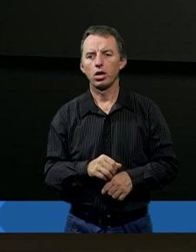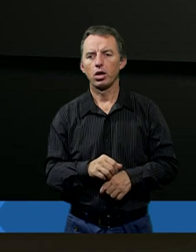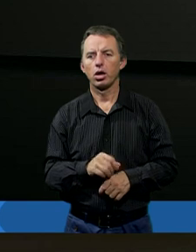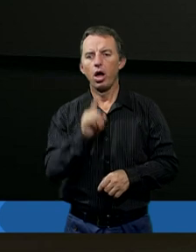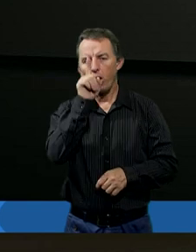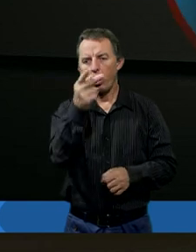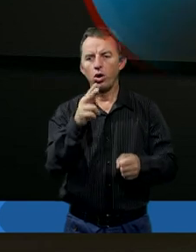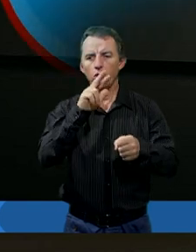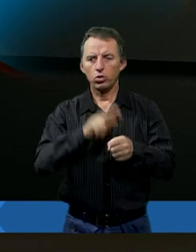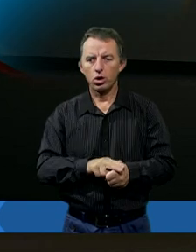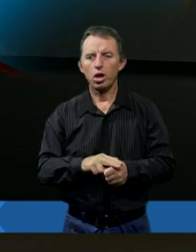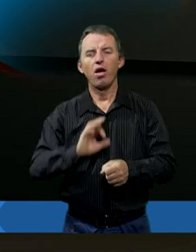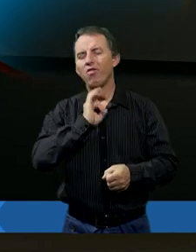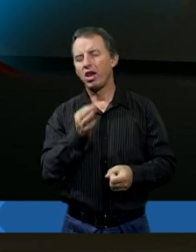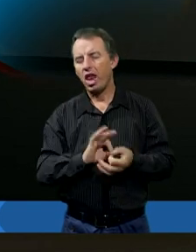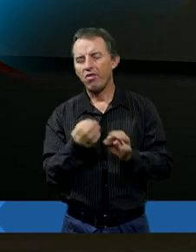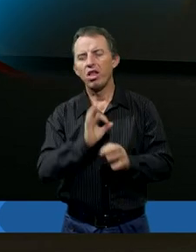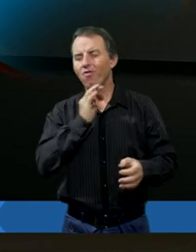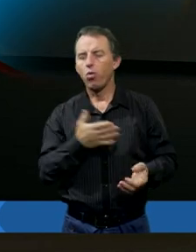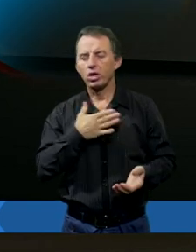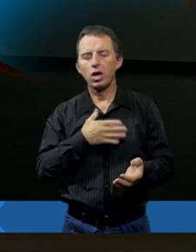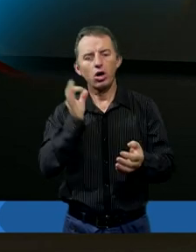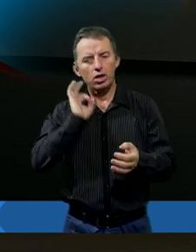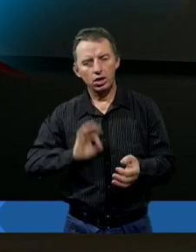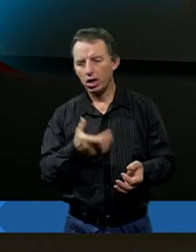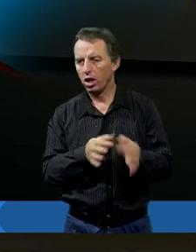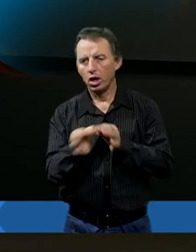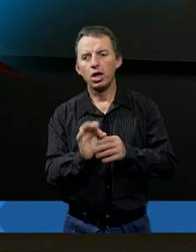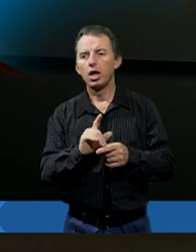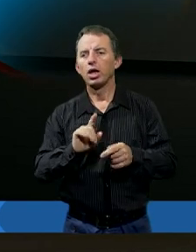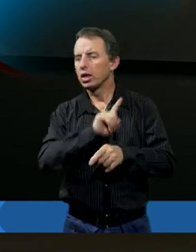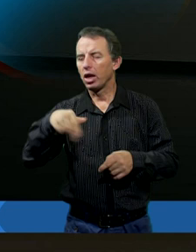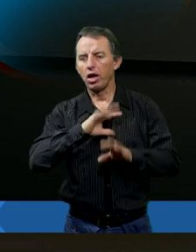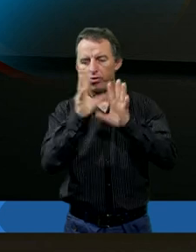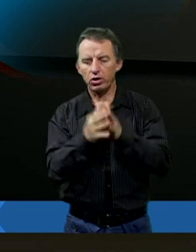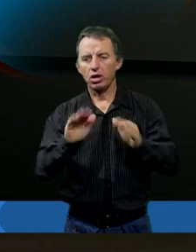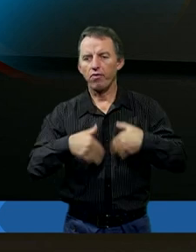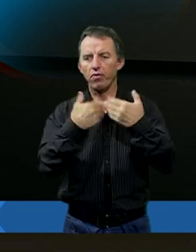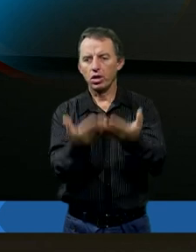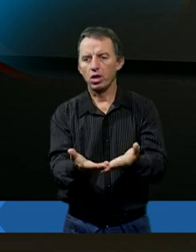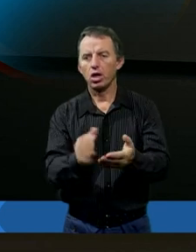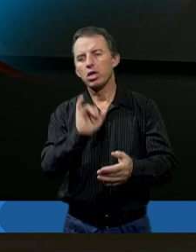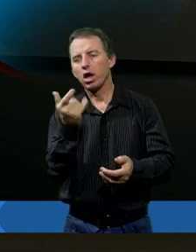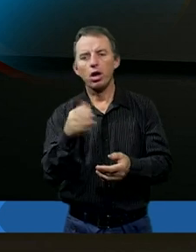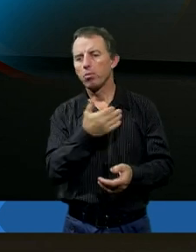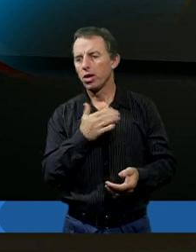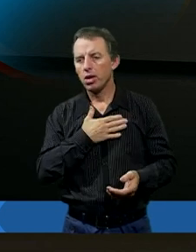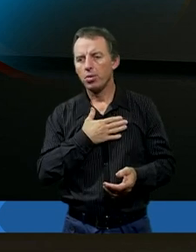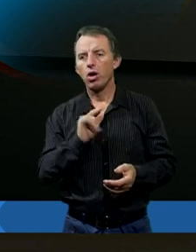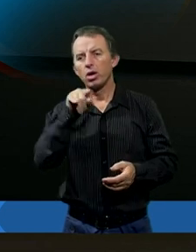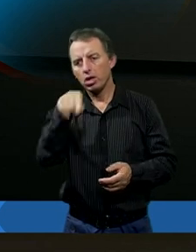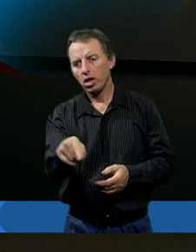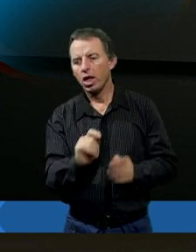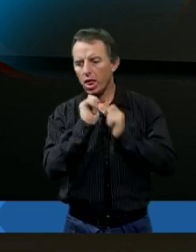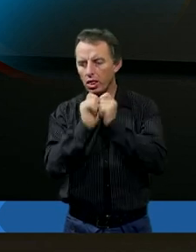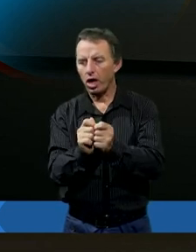On, który nawet własnego Syna nie oszczędził, ale go za nas wszystkich wydał, jakżeby nie miał z